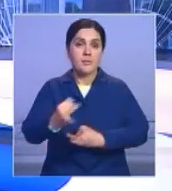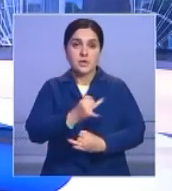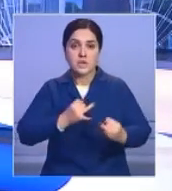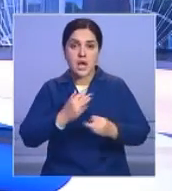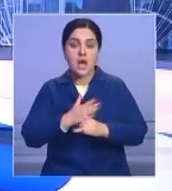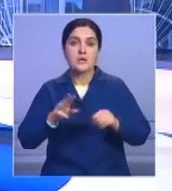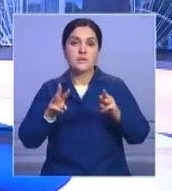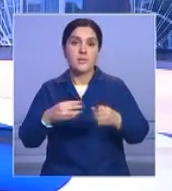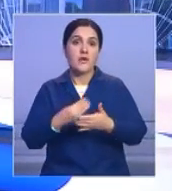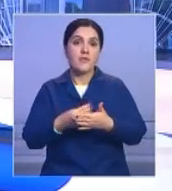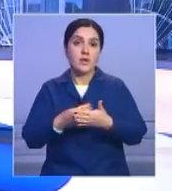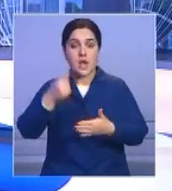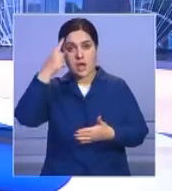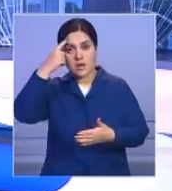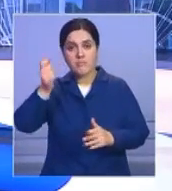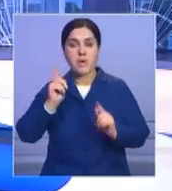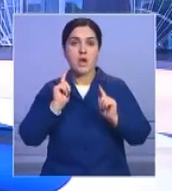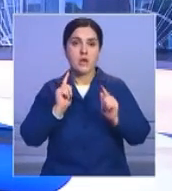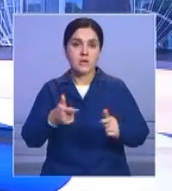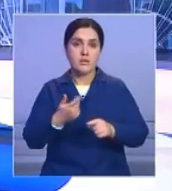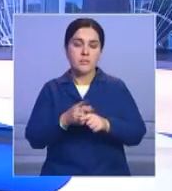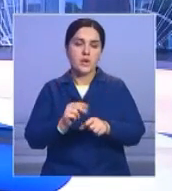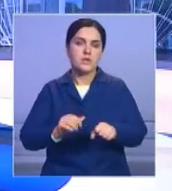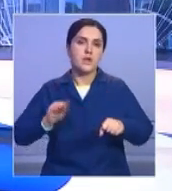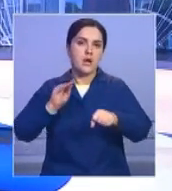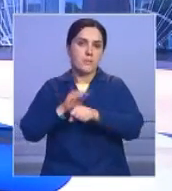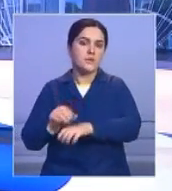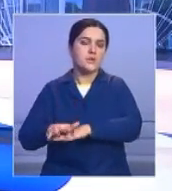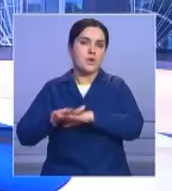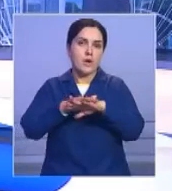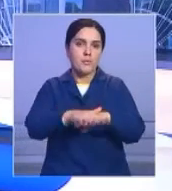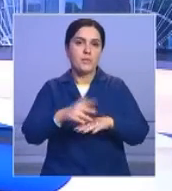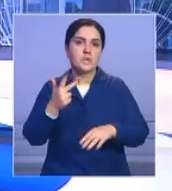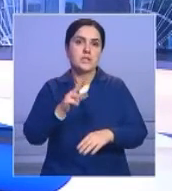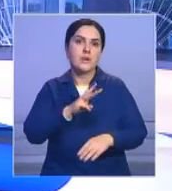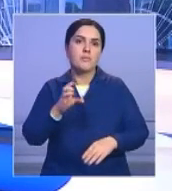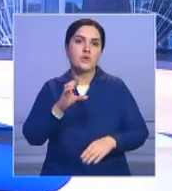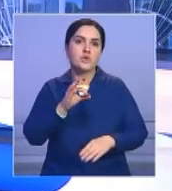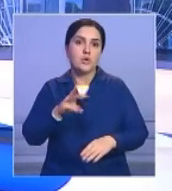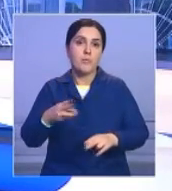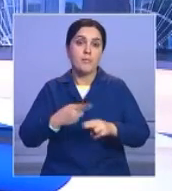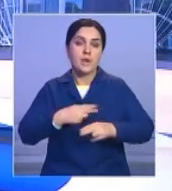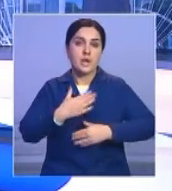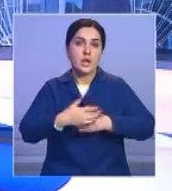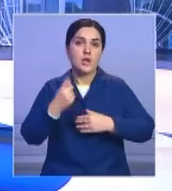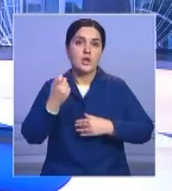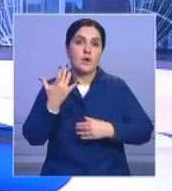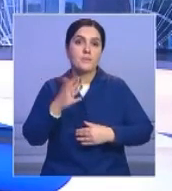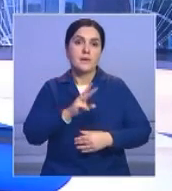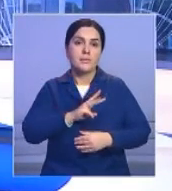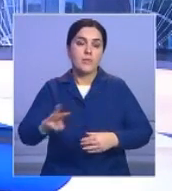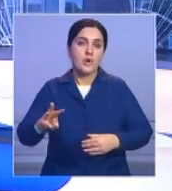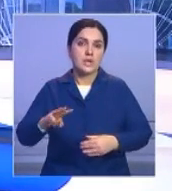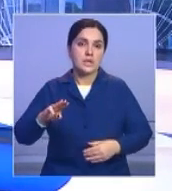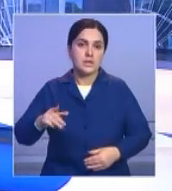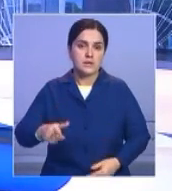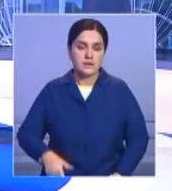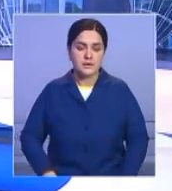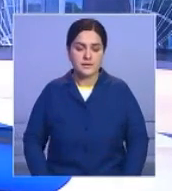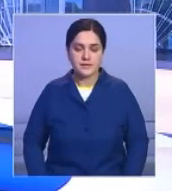Министерстве финансов уже заявили, что готовы найти для этих целей дополнительные 30 миллионов сомов. Это почти 150 миллионов тенге.